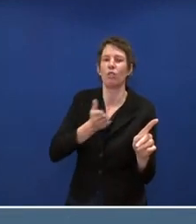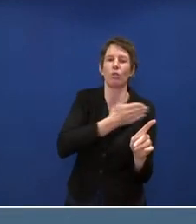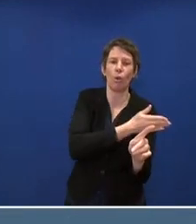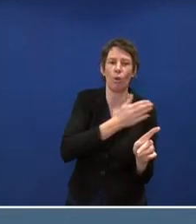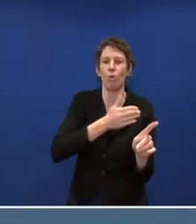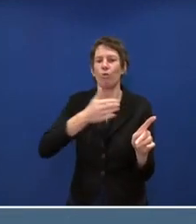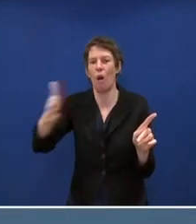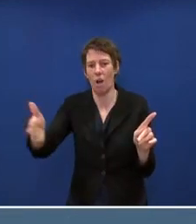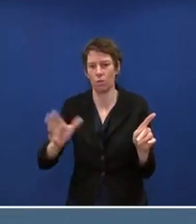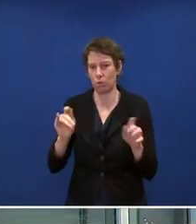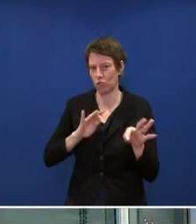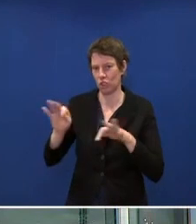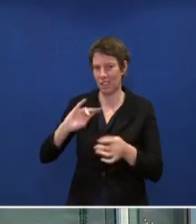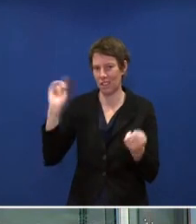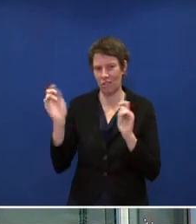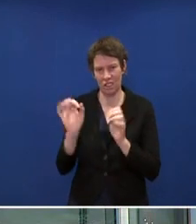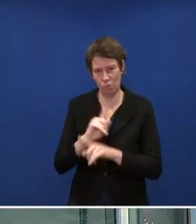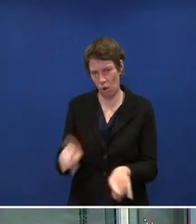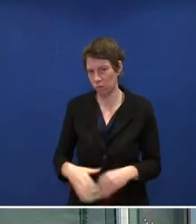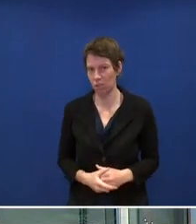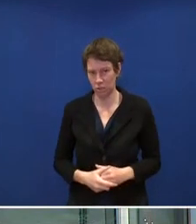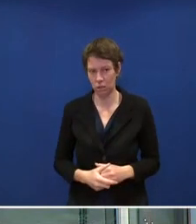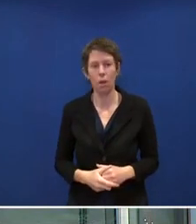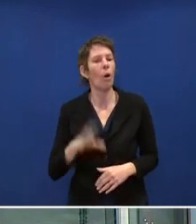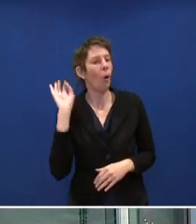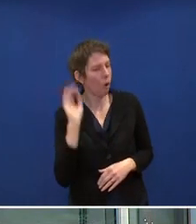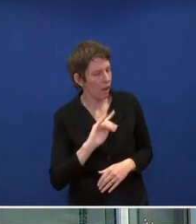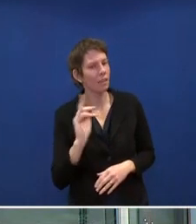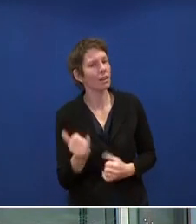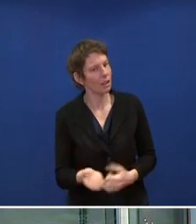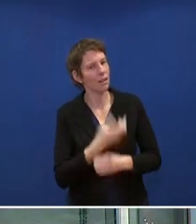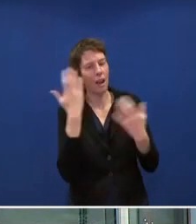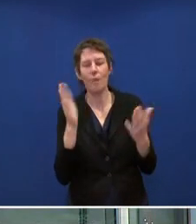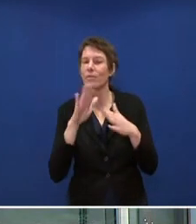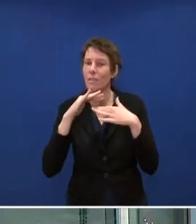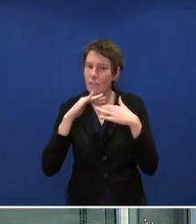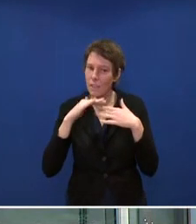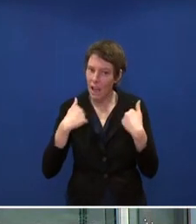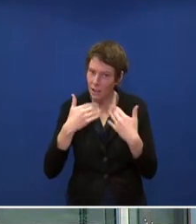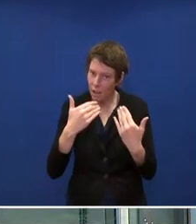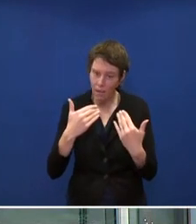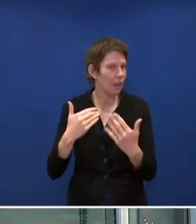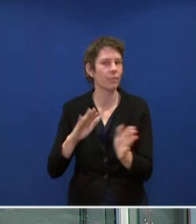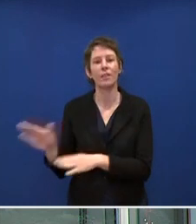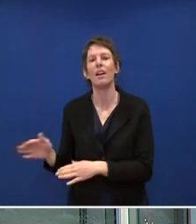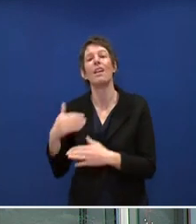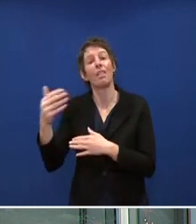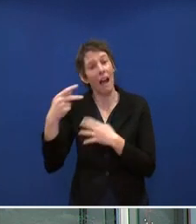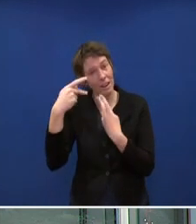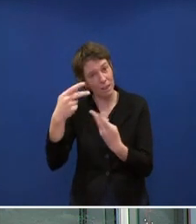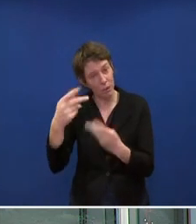ist kein Strategiewechsel notwendig. Dann haben wir das auch geklärt. Ich sage herzlichen... Ja? noch eine Nachreichung. Bitte.